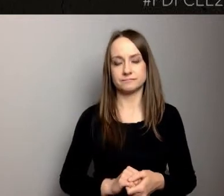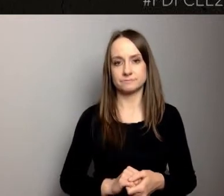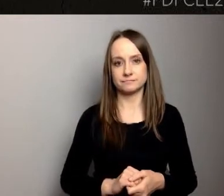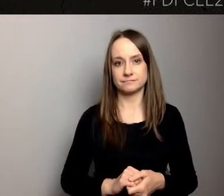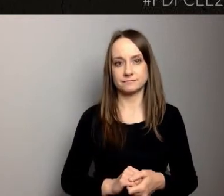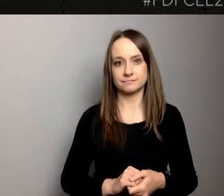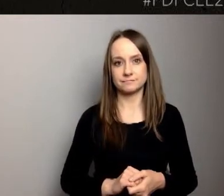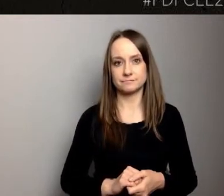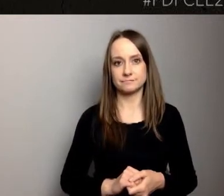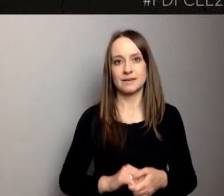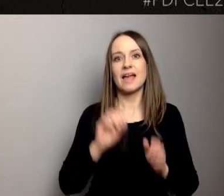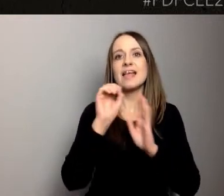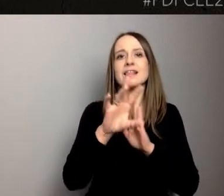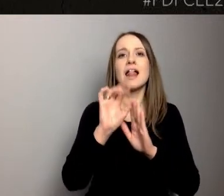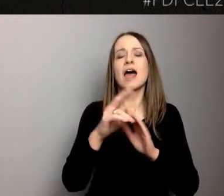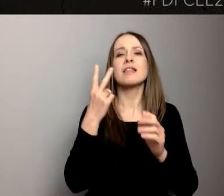slajdy,